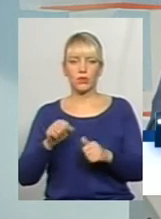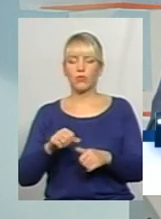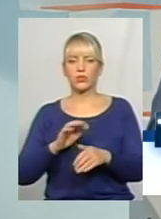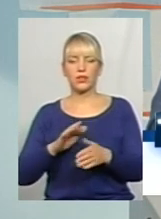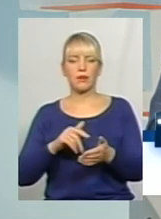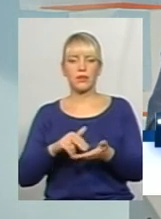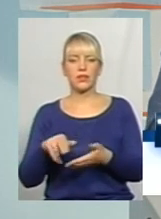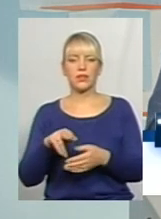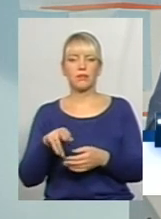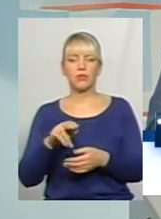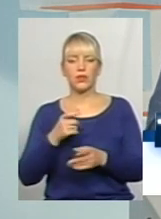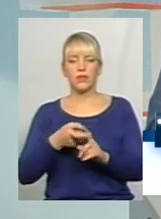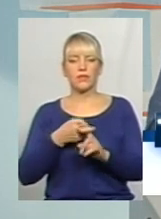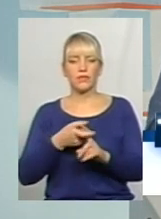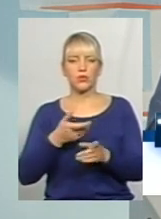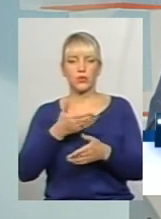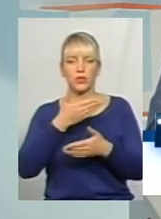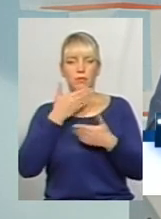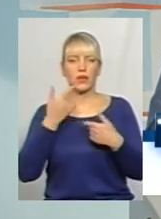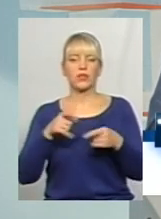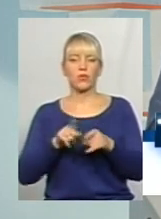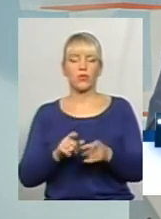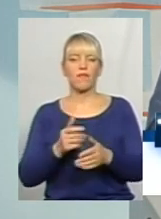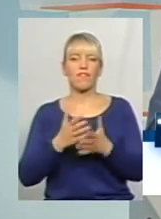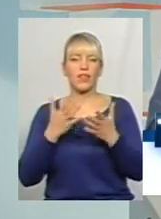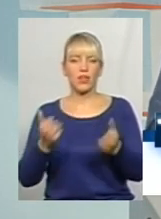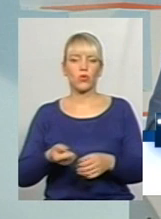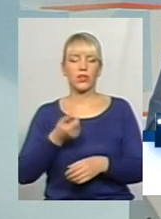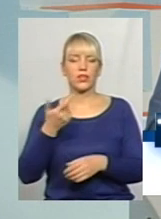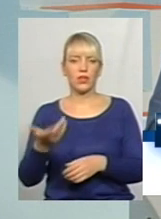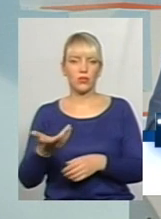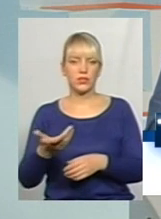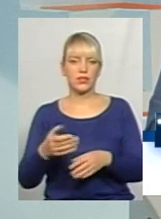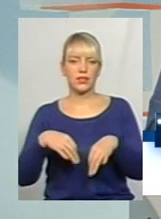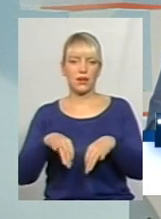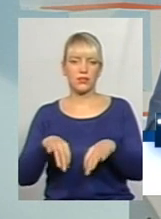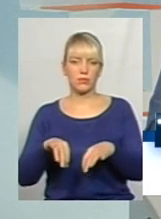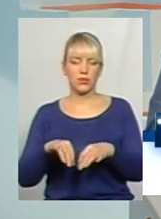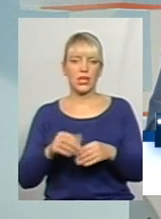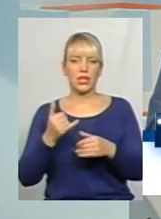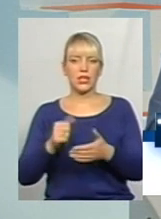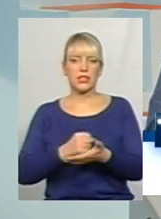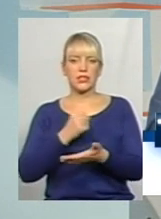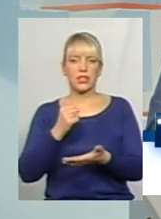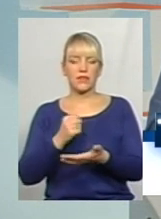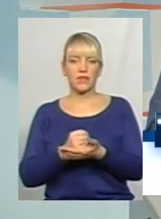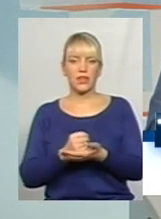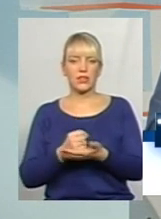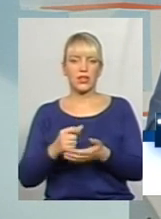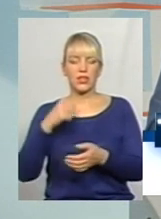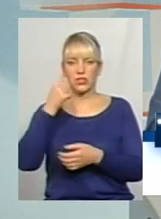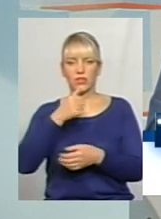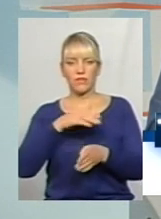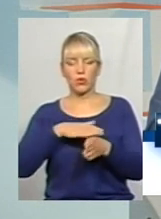підійти в зв'язку з відсутністю такої кількості транспортних засобів. Наразі ми затвердили також рішення виконавчого